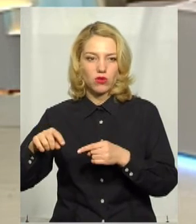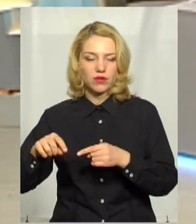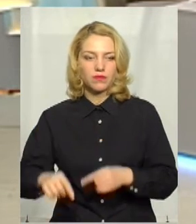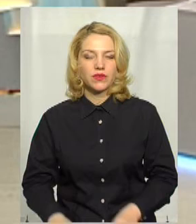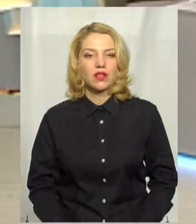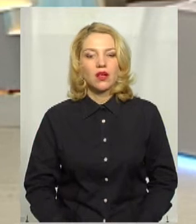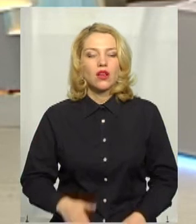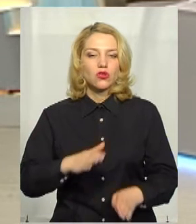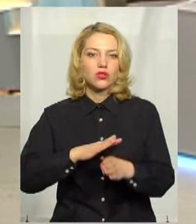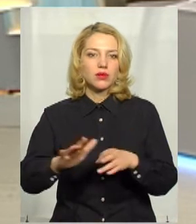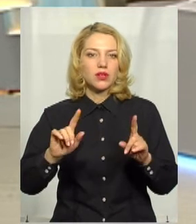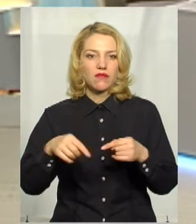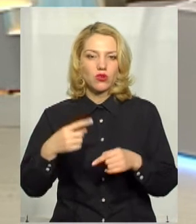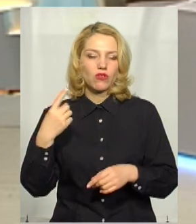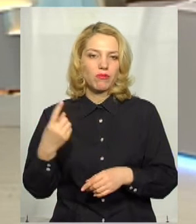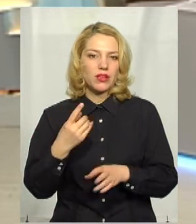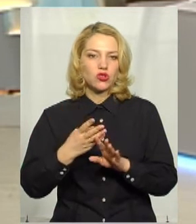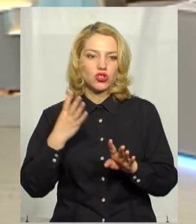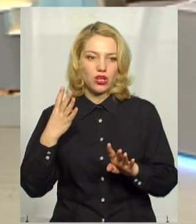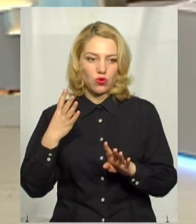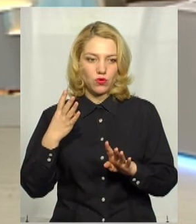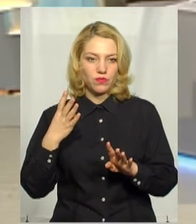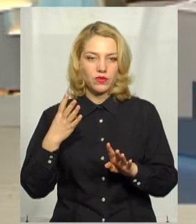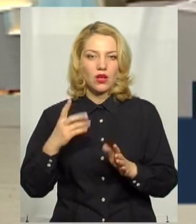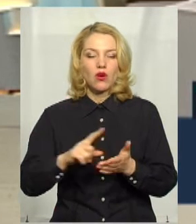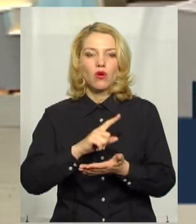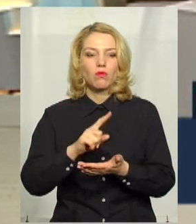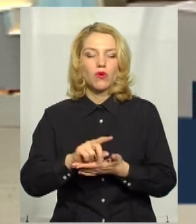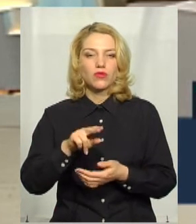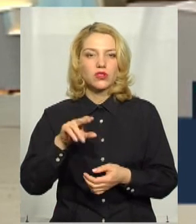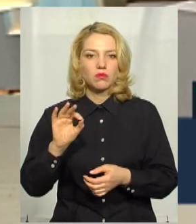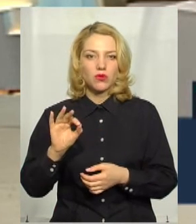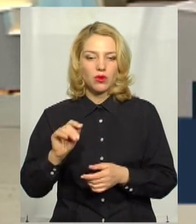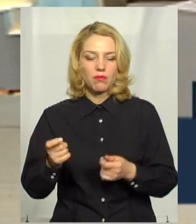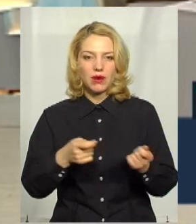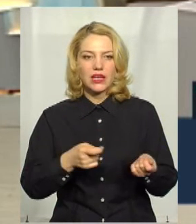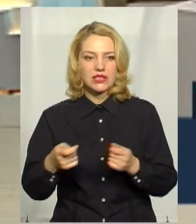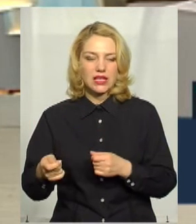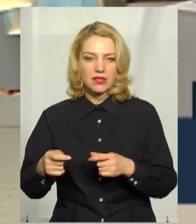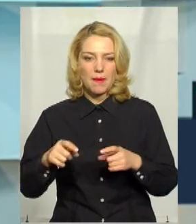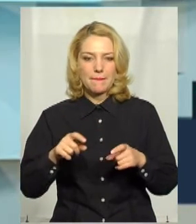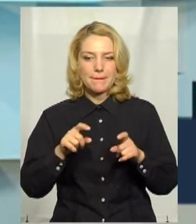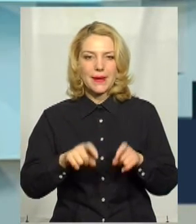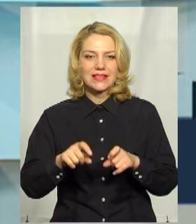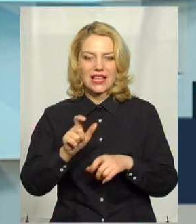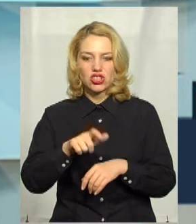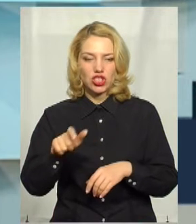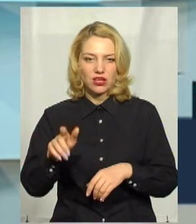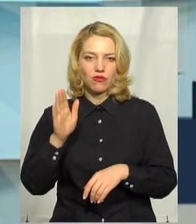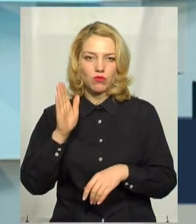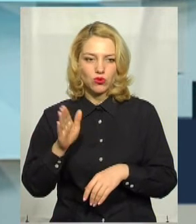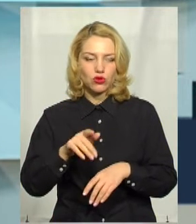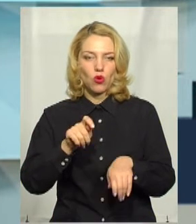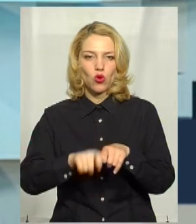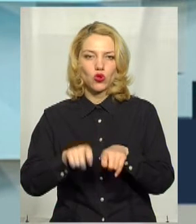Дотримання вимог, в першу чергу, обов'язки по перевезенню пасажирів, в першу чергу, буде контролювати